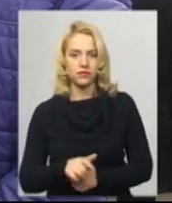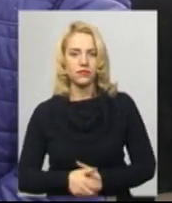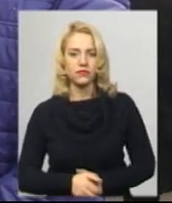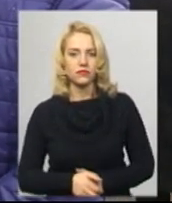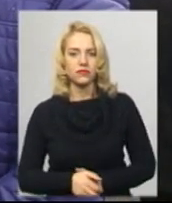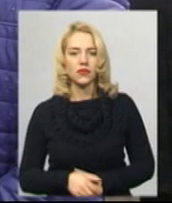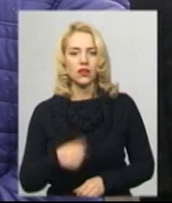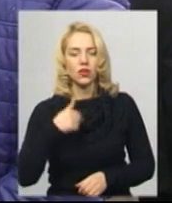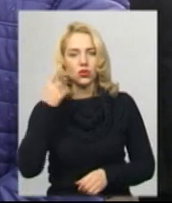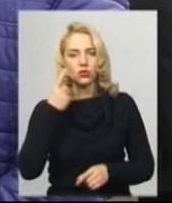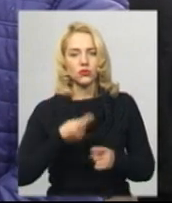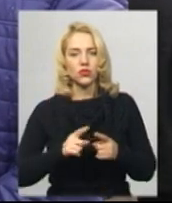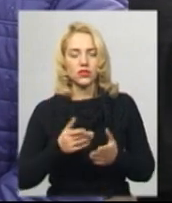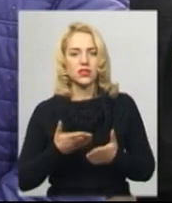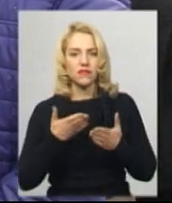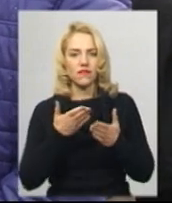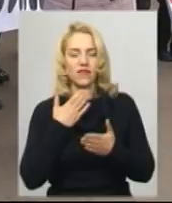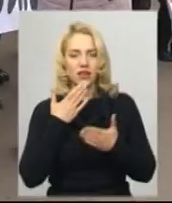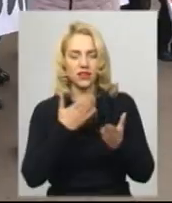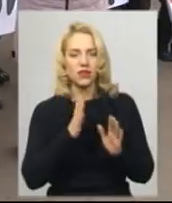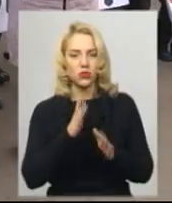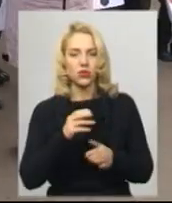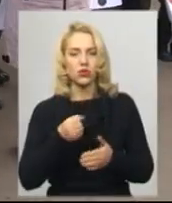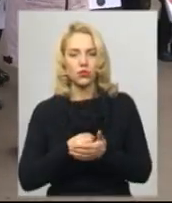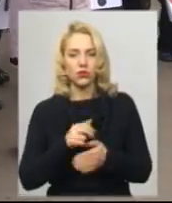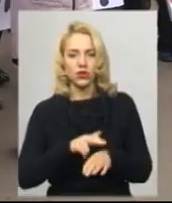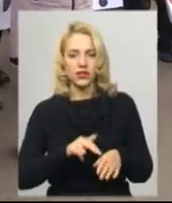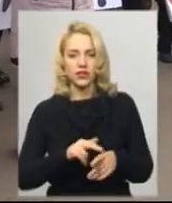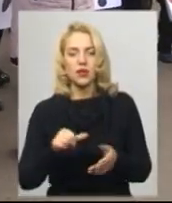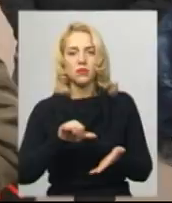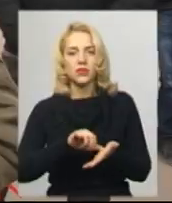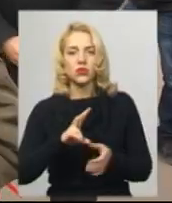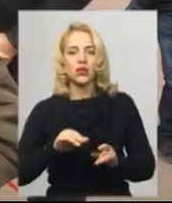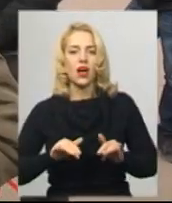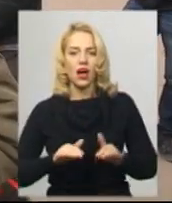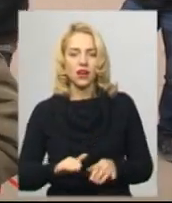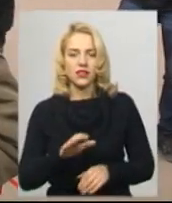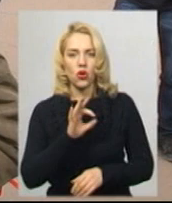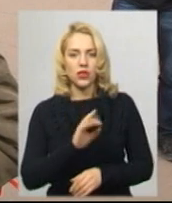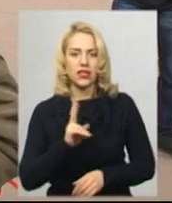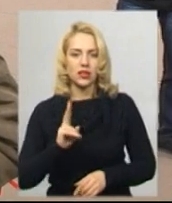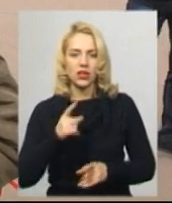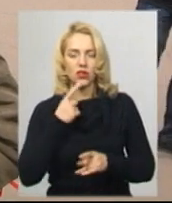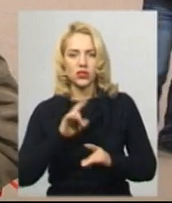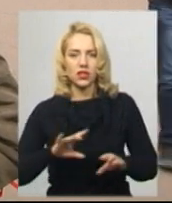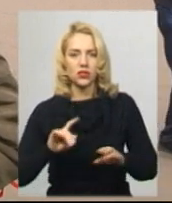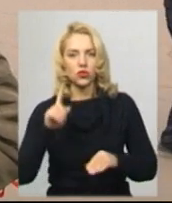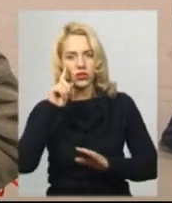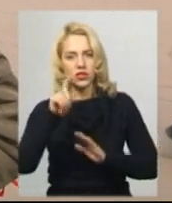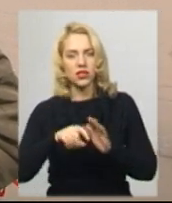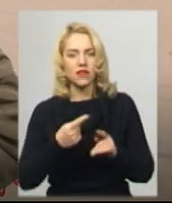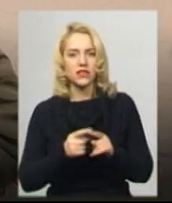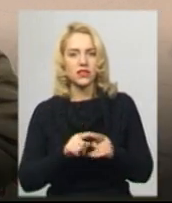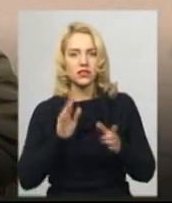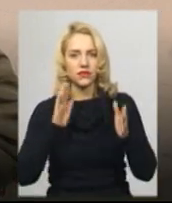Я думаю, ці звернення дойдуть і до поліції. Присутній на акції протесту Олександр Коломчук каже, дізнався про неї з соцмереж. Ця